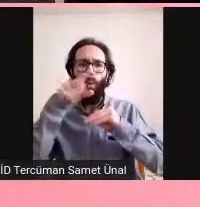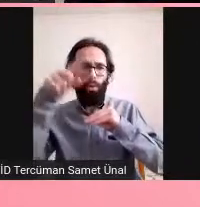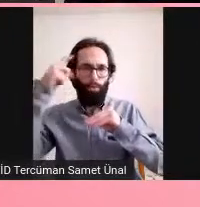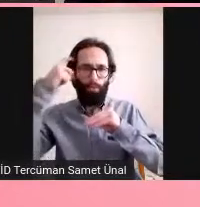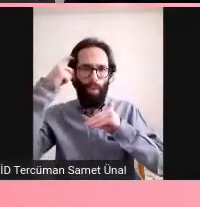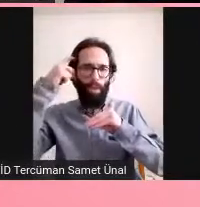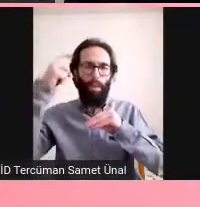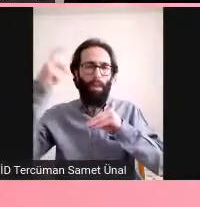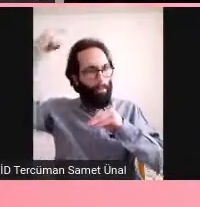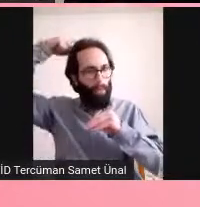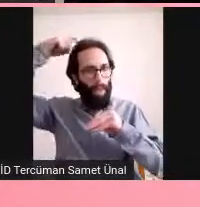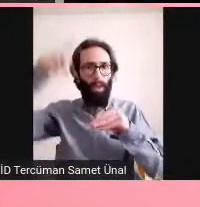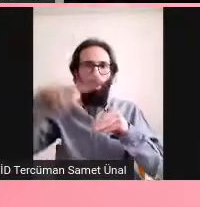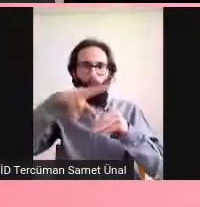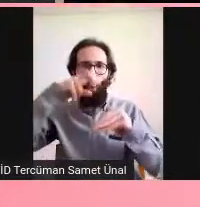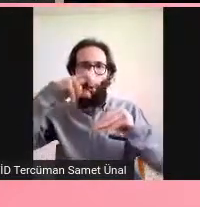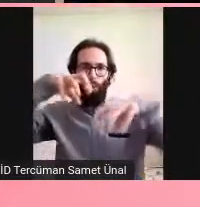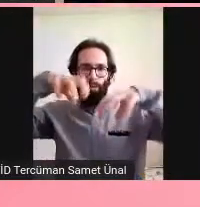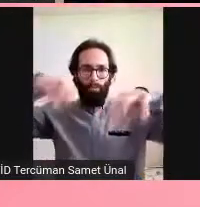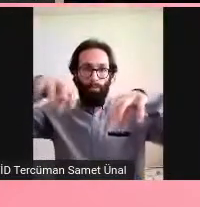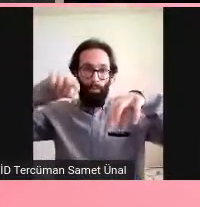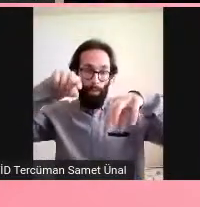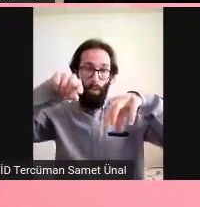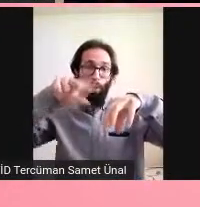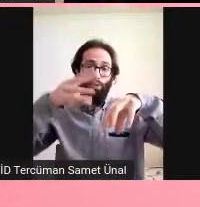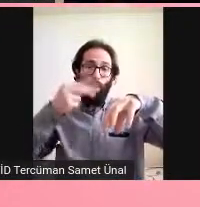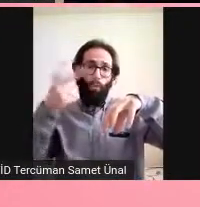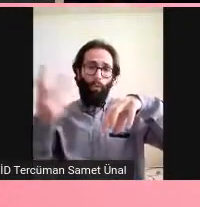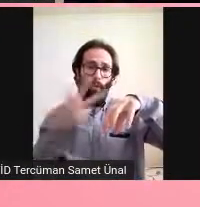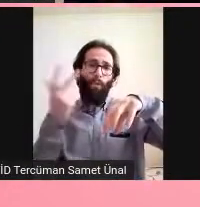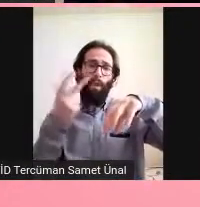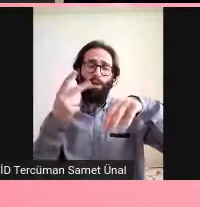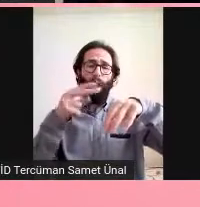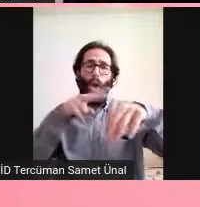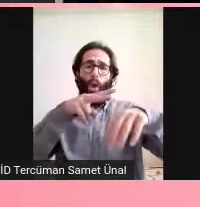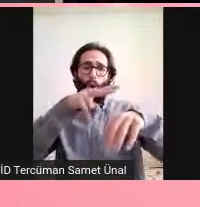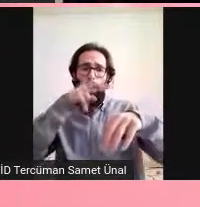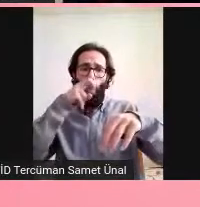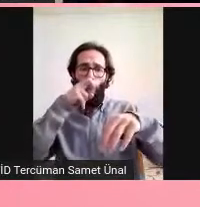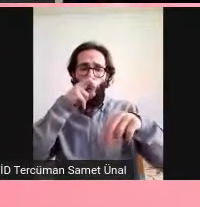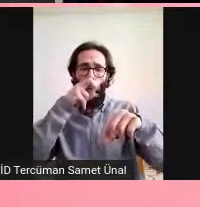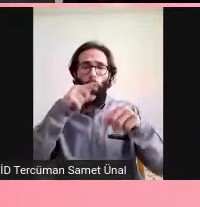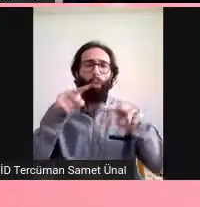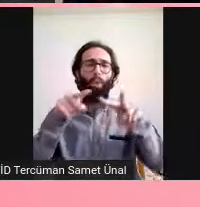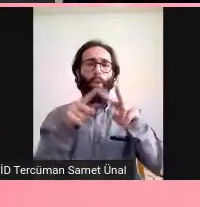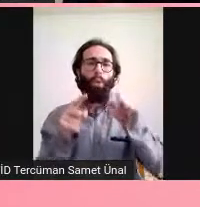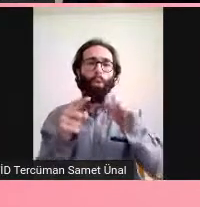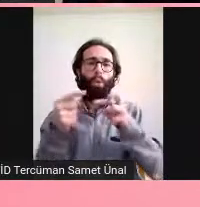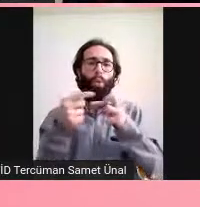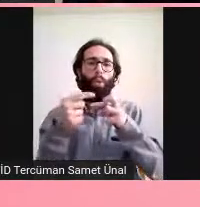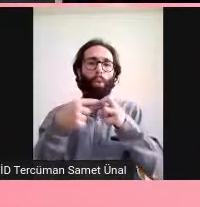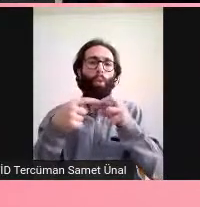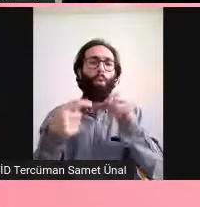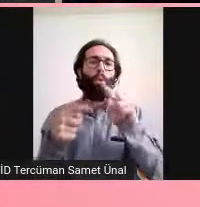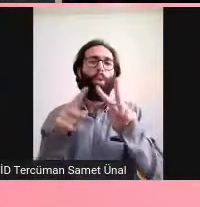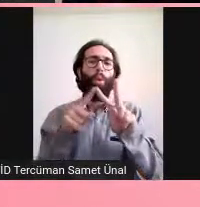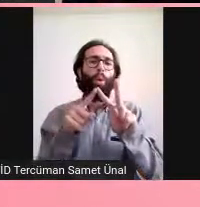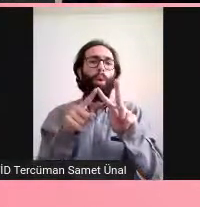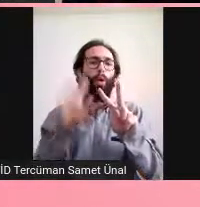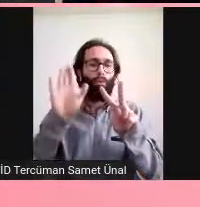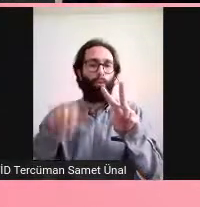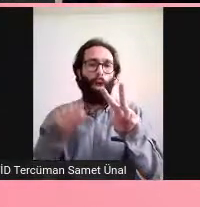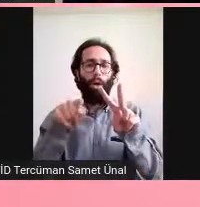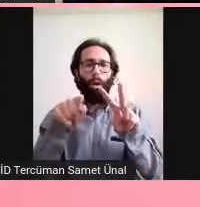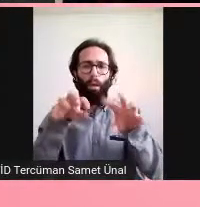mesela ORN'e kısaltılan olfaktörü nöronu. Yani koku nöronu. Sonra olfaktörü dendistik noktaya bir şey